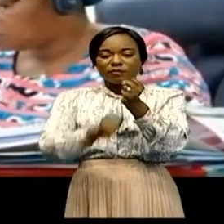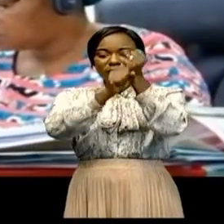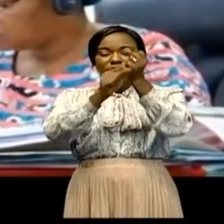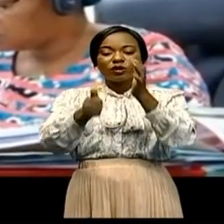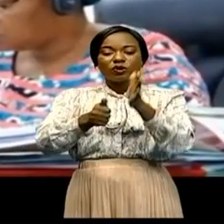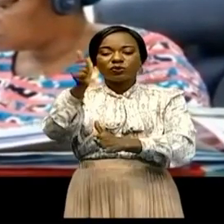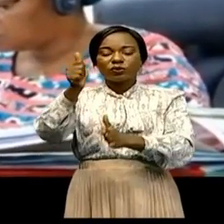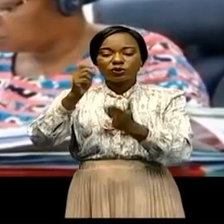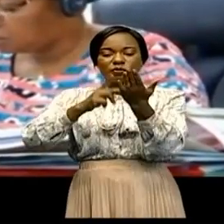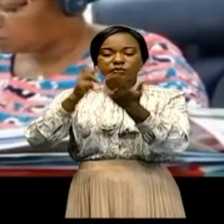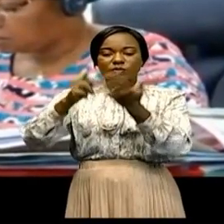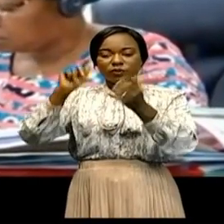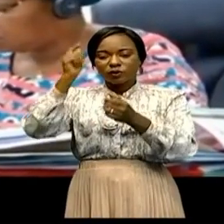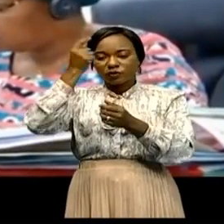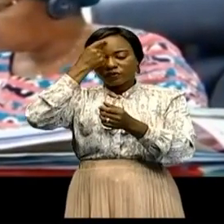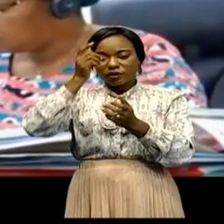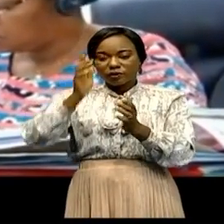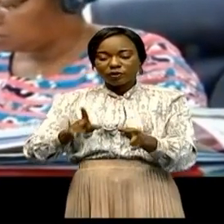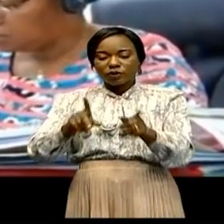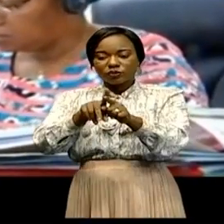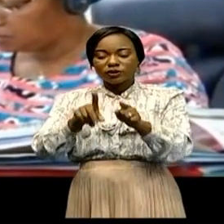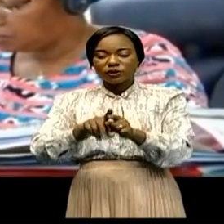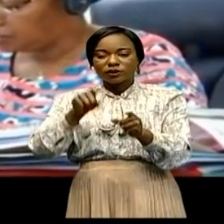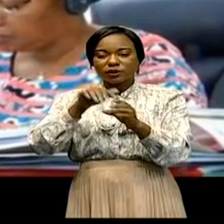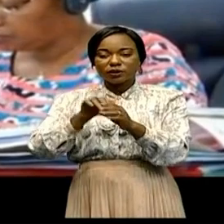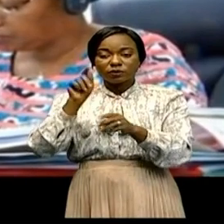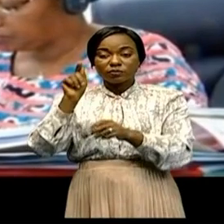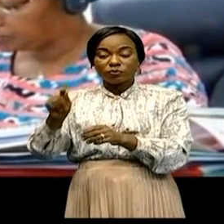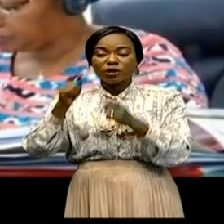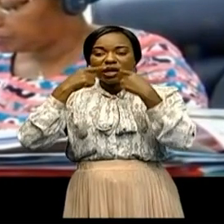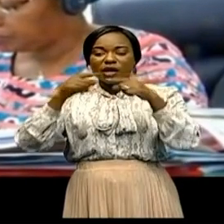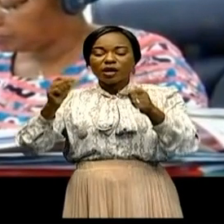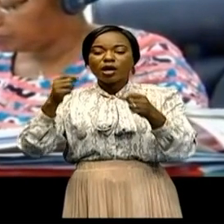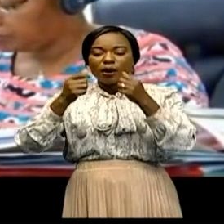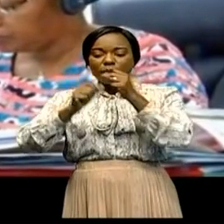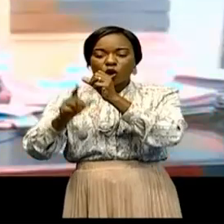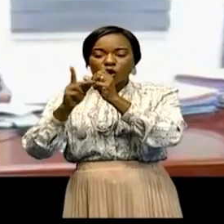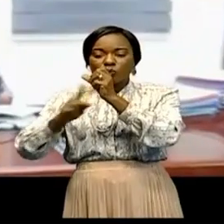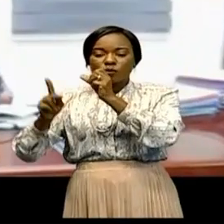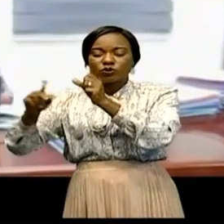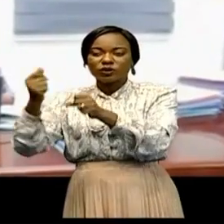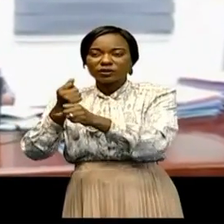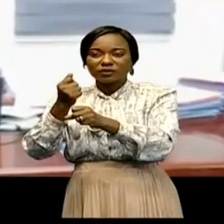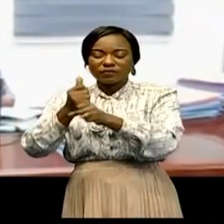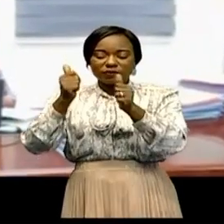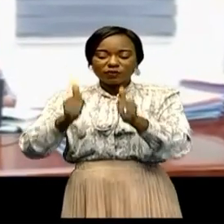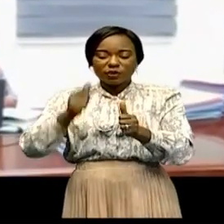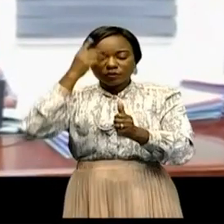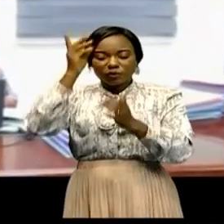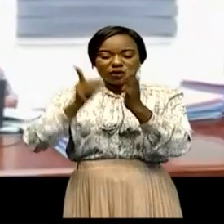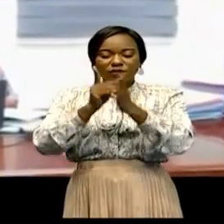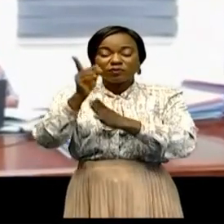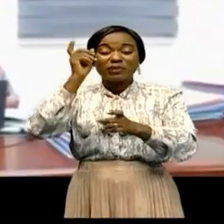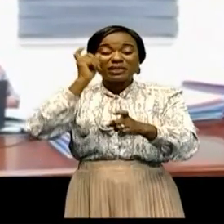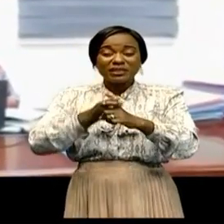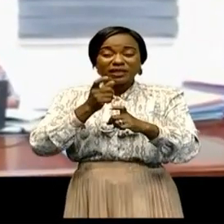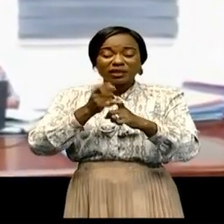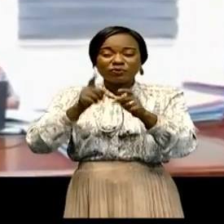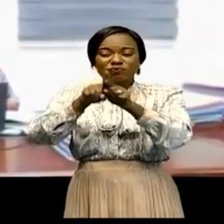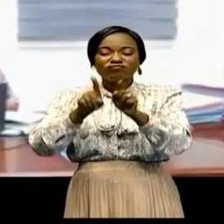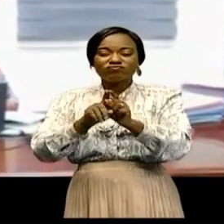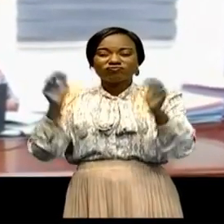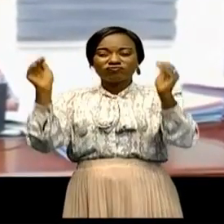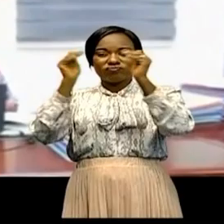du gouvernement et plus précisément dans son axe promotion du travail décent pour un développement durable, équitable,